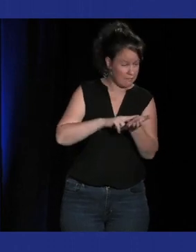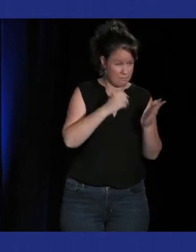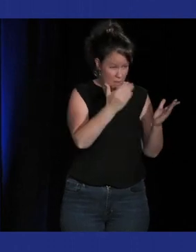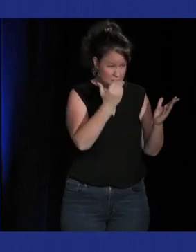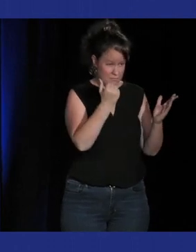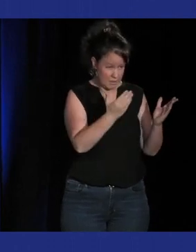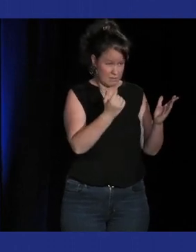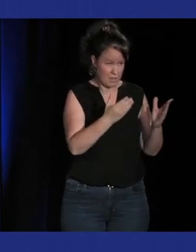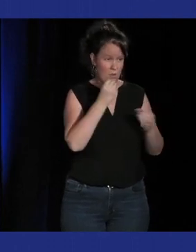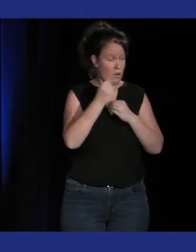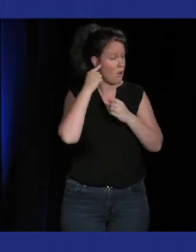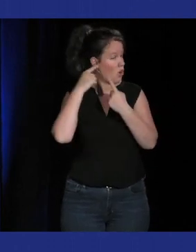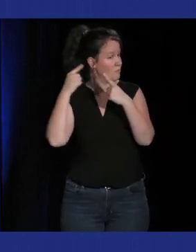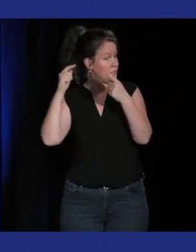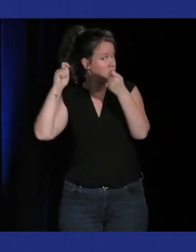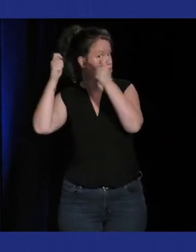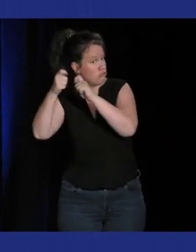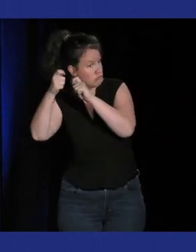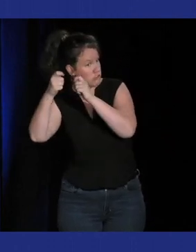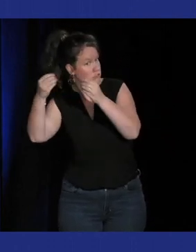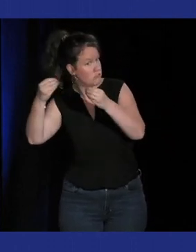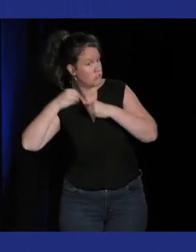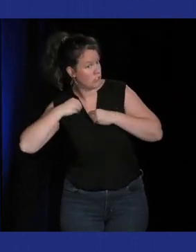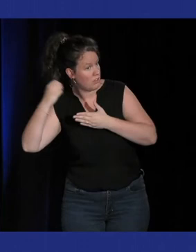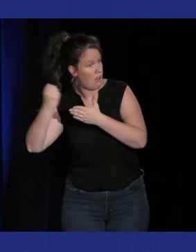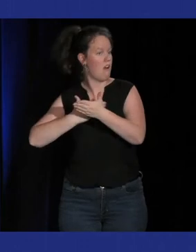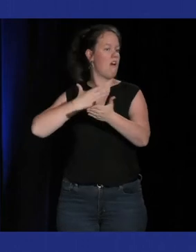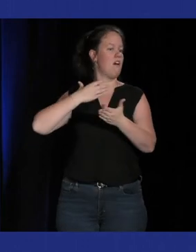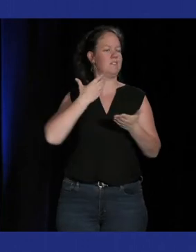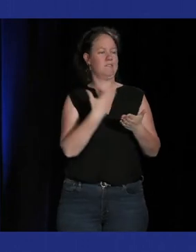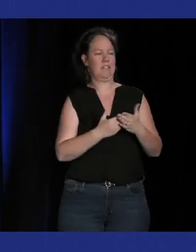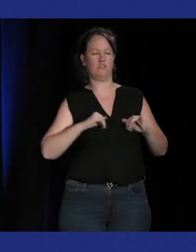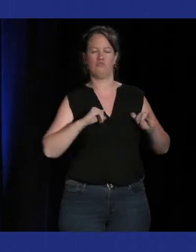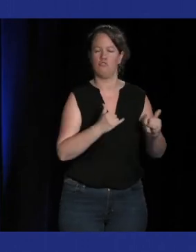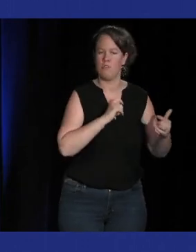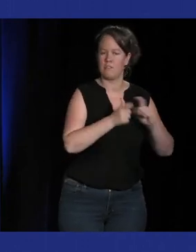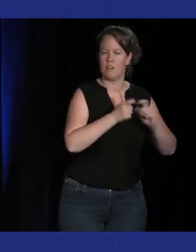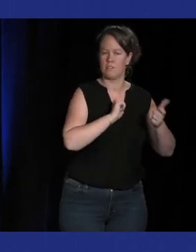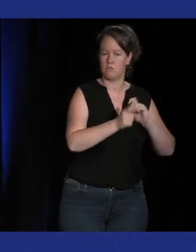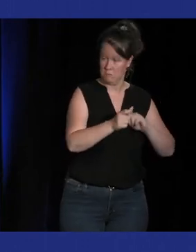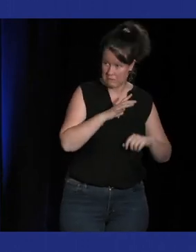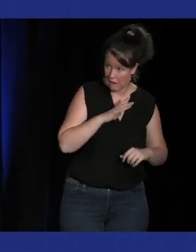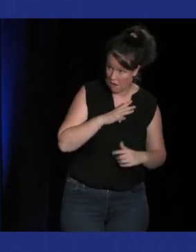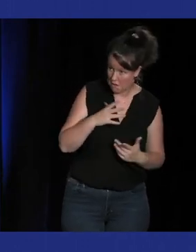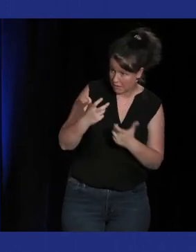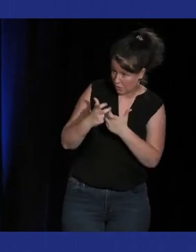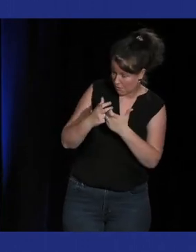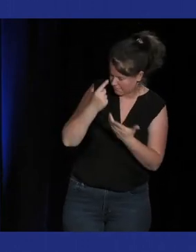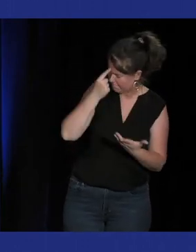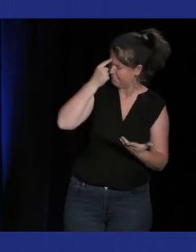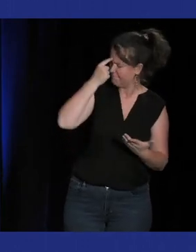changement de phrase musicale pour signifier un élément de game design et est-ce que vous avez des exemples qui vous ont marqué en termes de